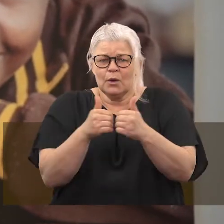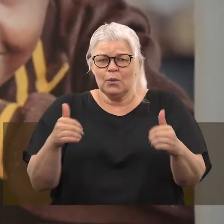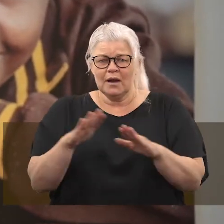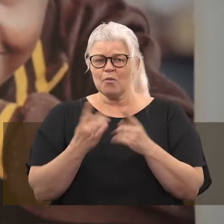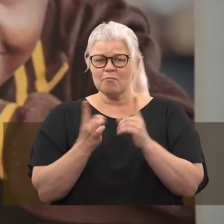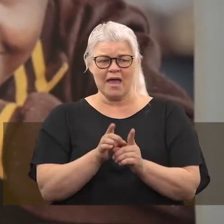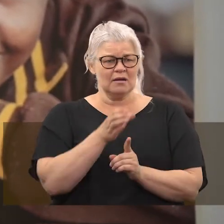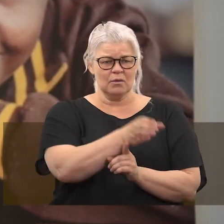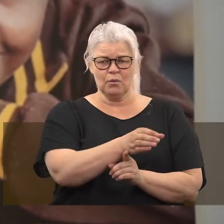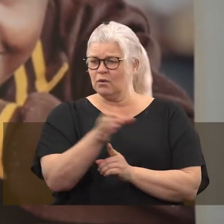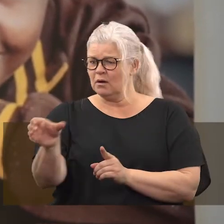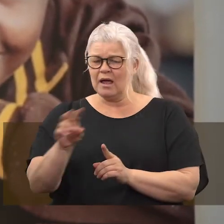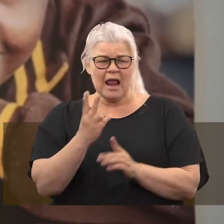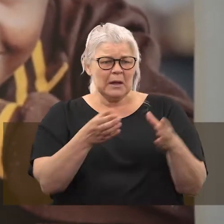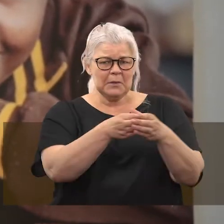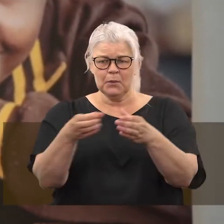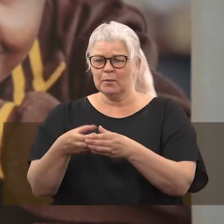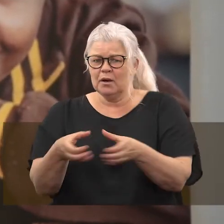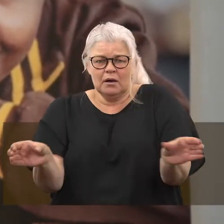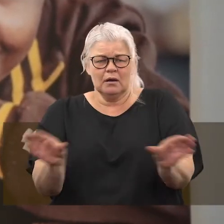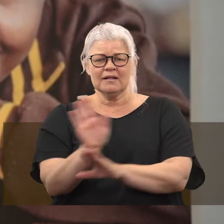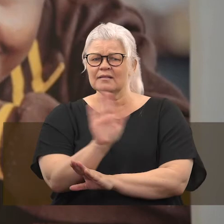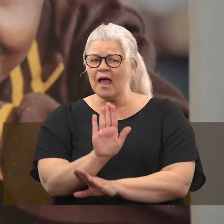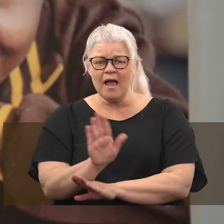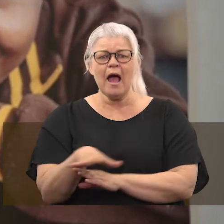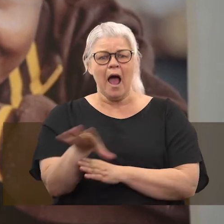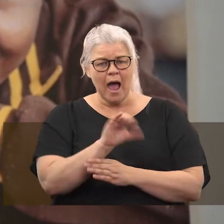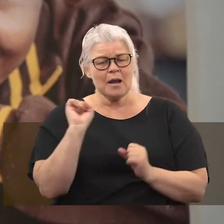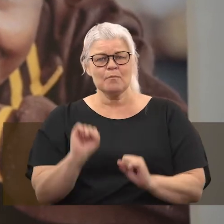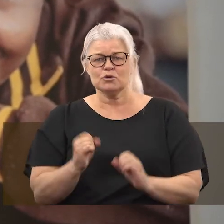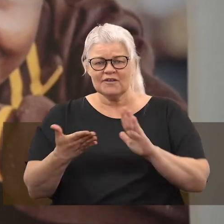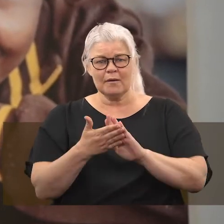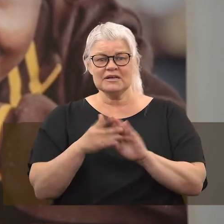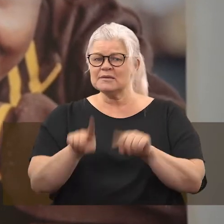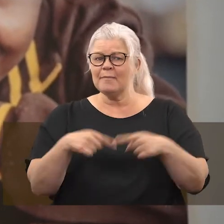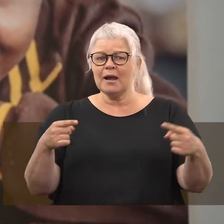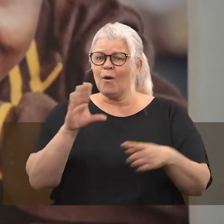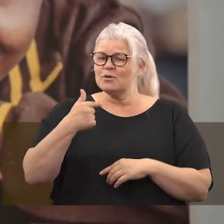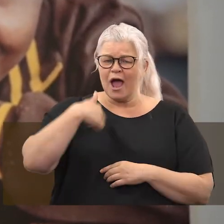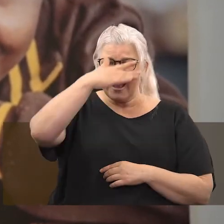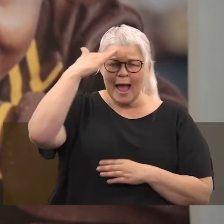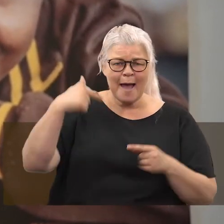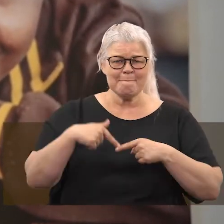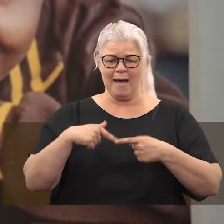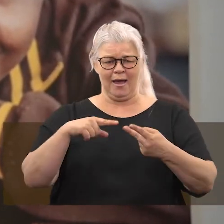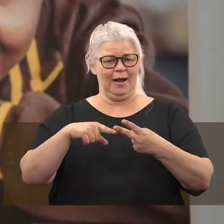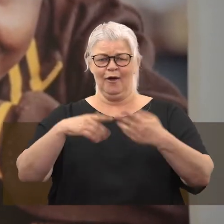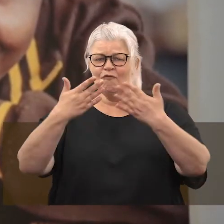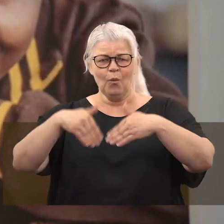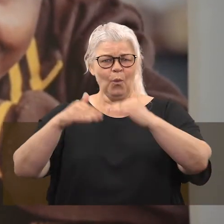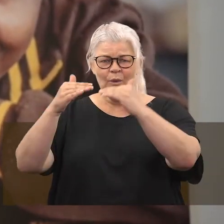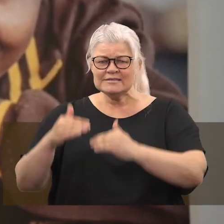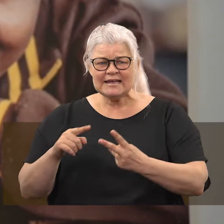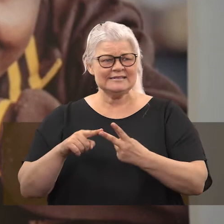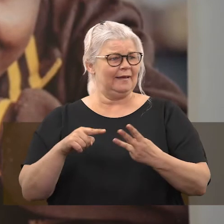åtskillnad på människor eller grupper. Alla ska med oavsett om man är funktionshindrad, gammal eller